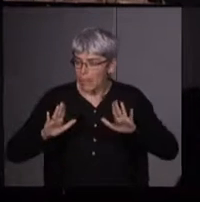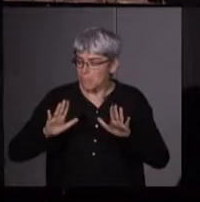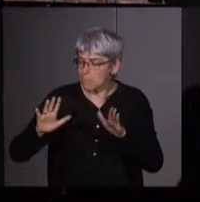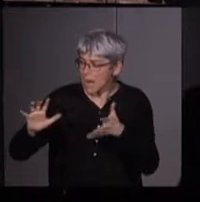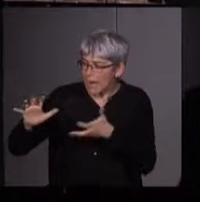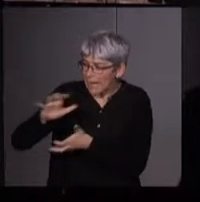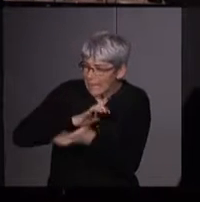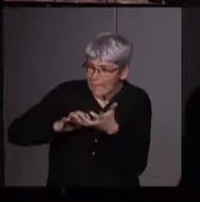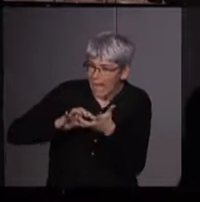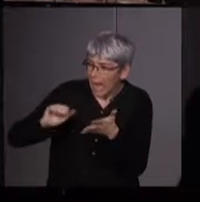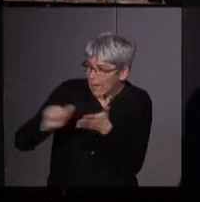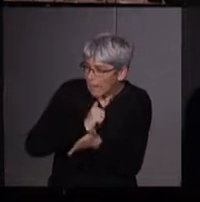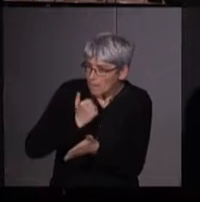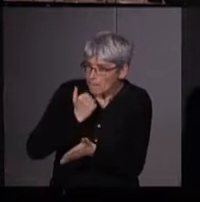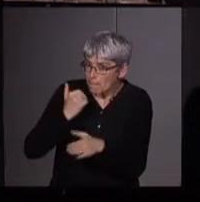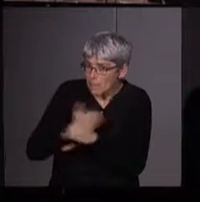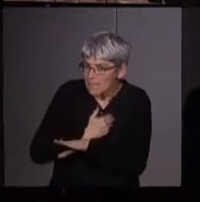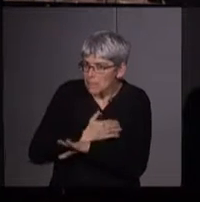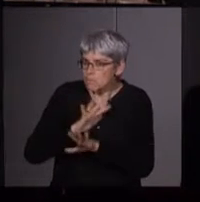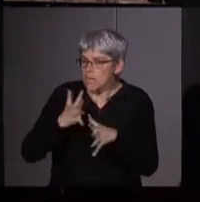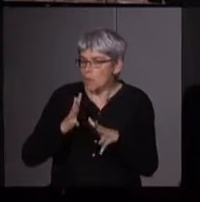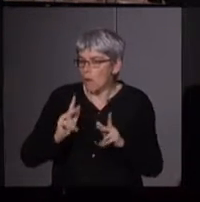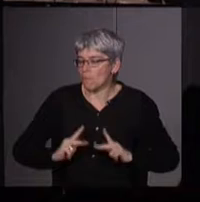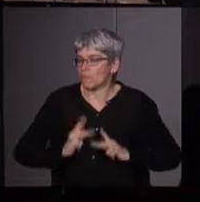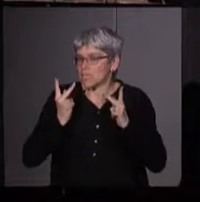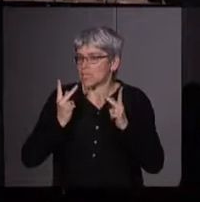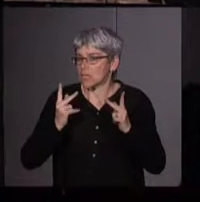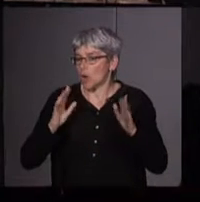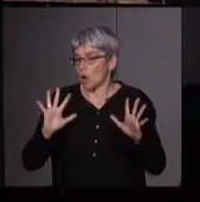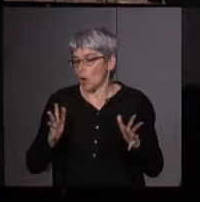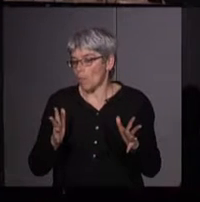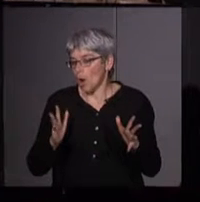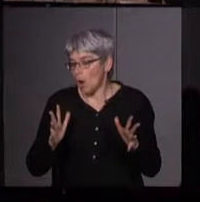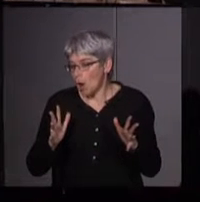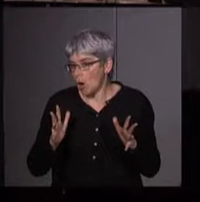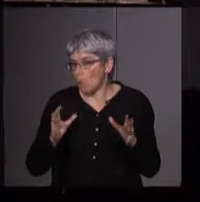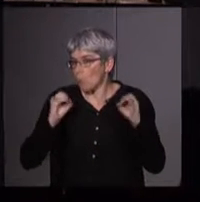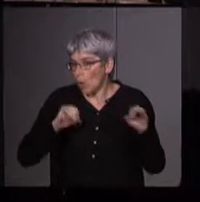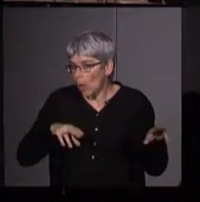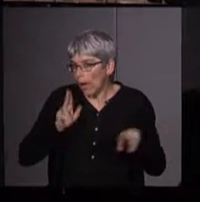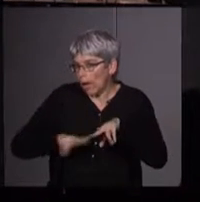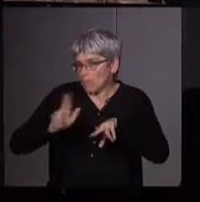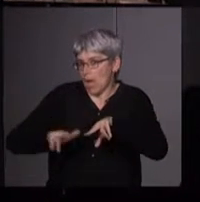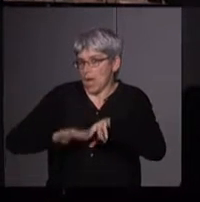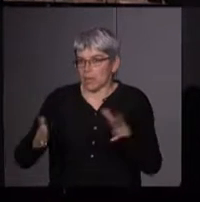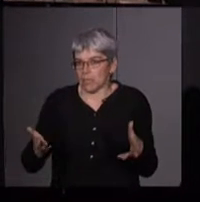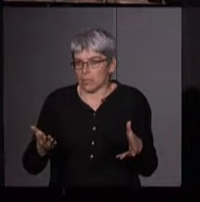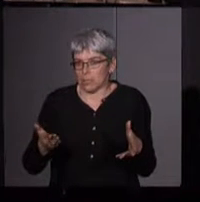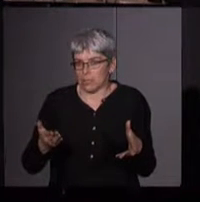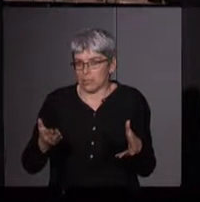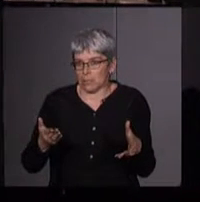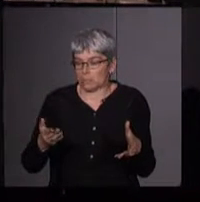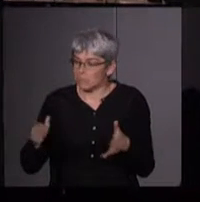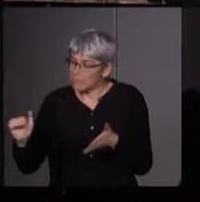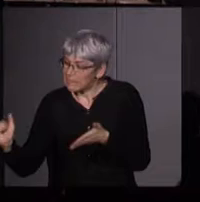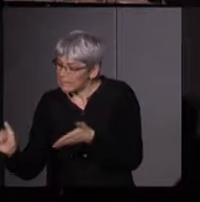catastrophe a lieu, la question est encore toujours comment vivons-nous, comment allons-nous réhabiliter tous ces espaces qui